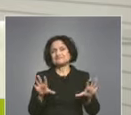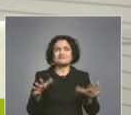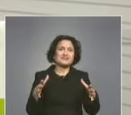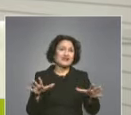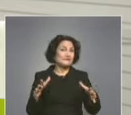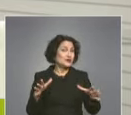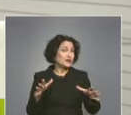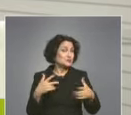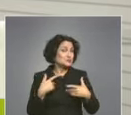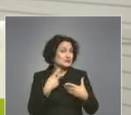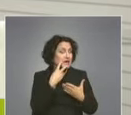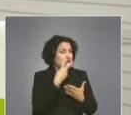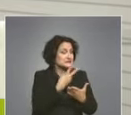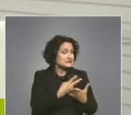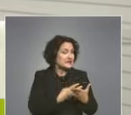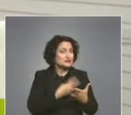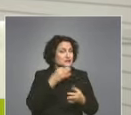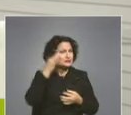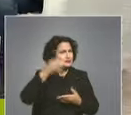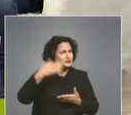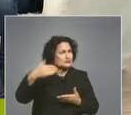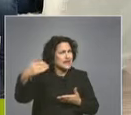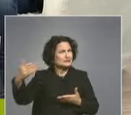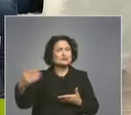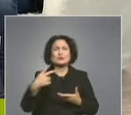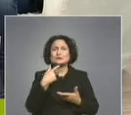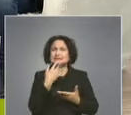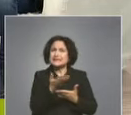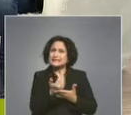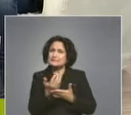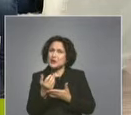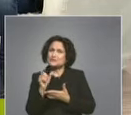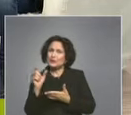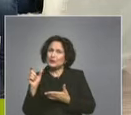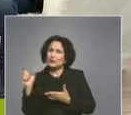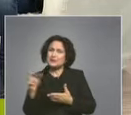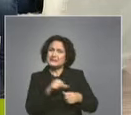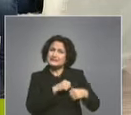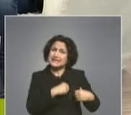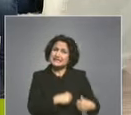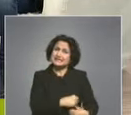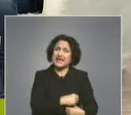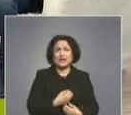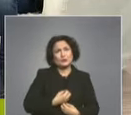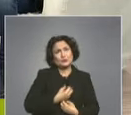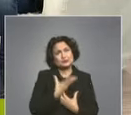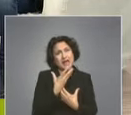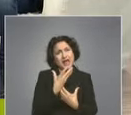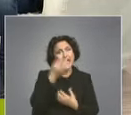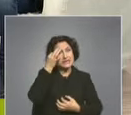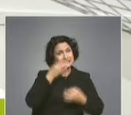Вероятно ще изглежда, че твърде често тук се споменават, използват се думи като сърце, душа, слъзи.